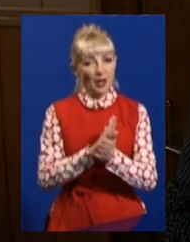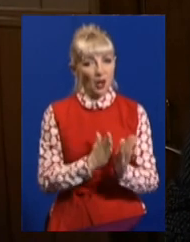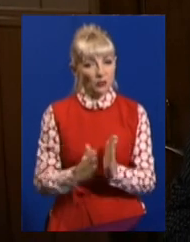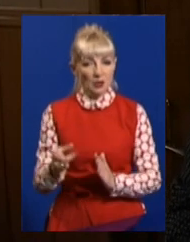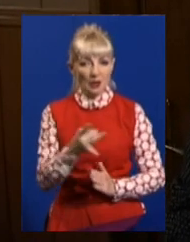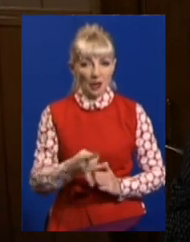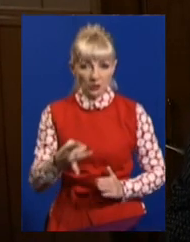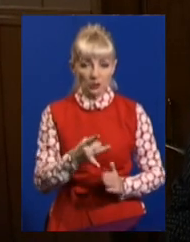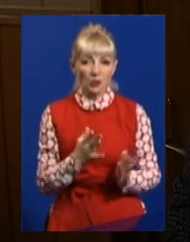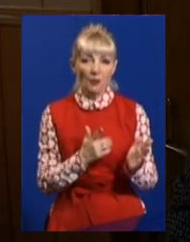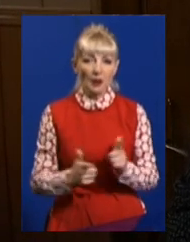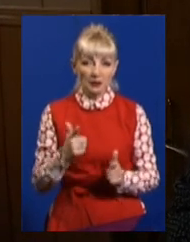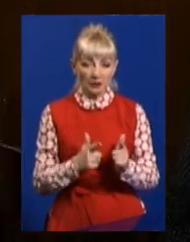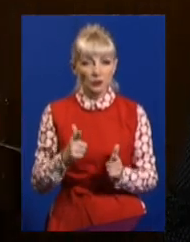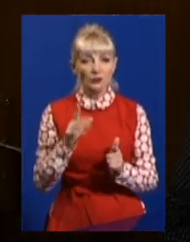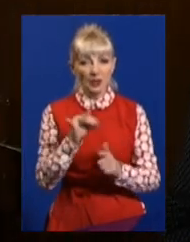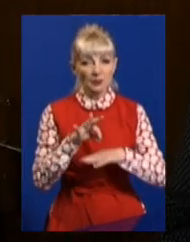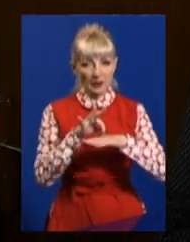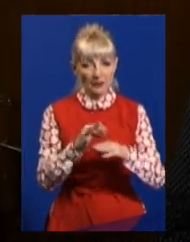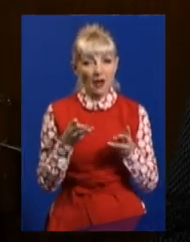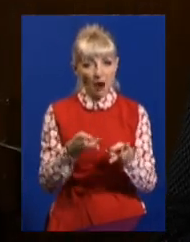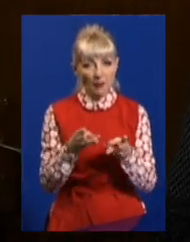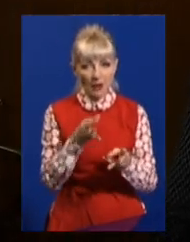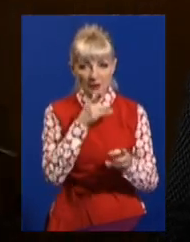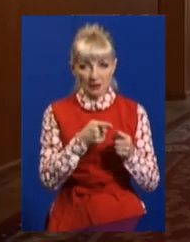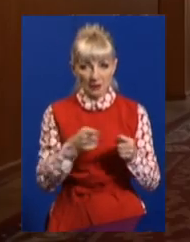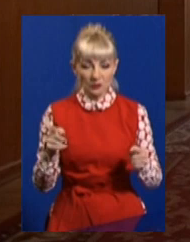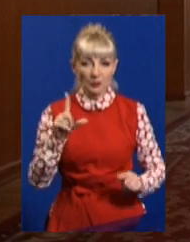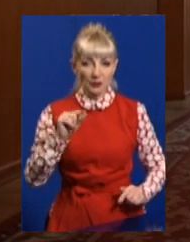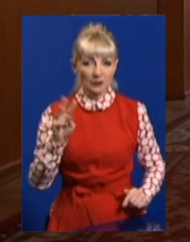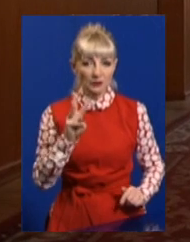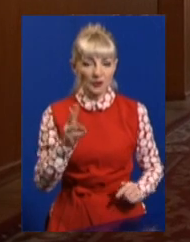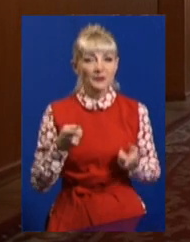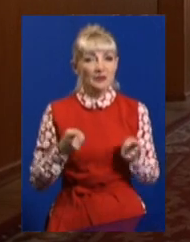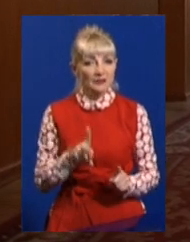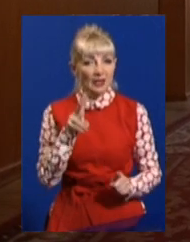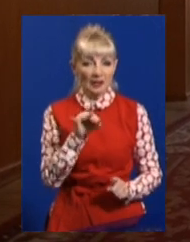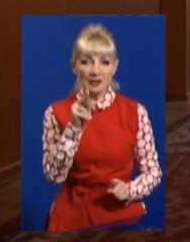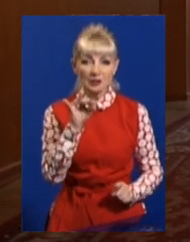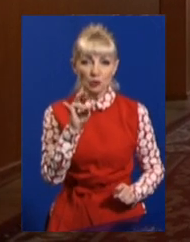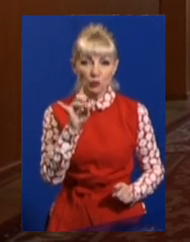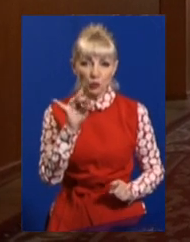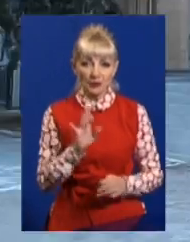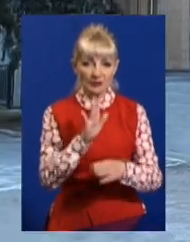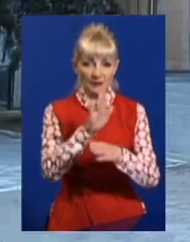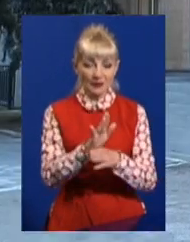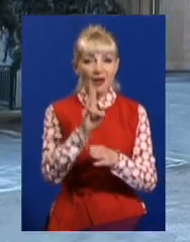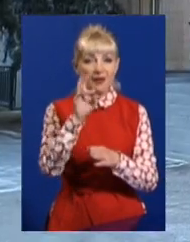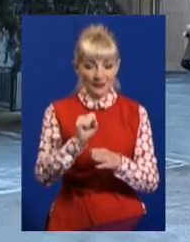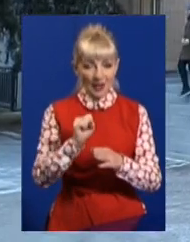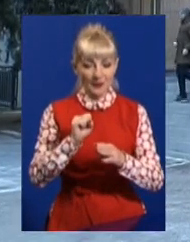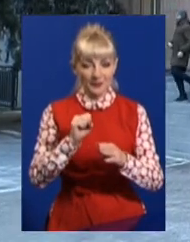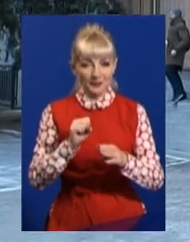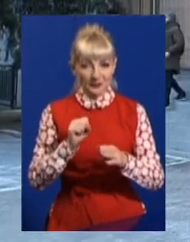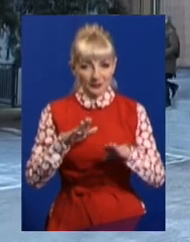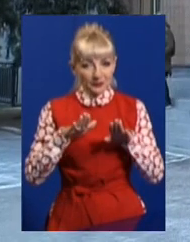підготовки і проведення опалювального сезону. Чи дійсно Тетяна Цибульник призначена на посаду координатора району, та